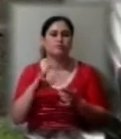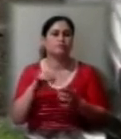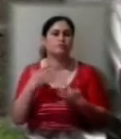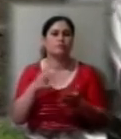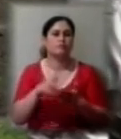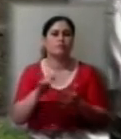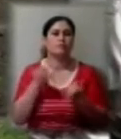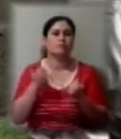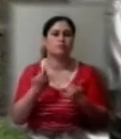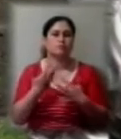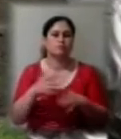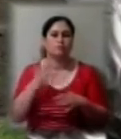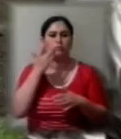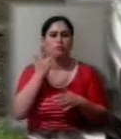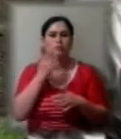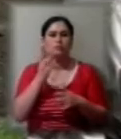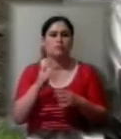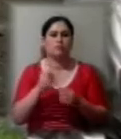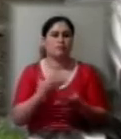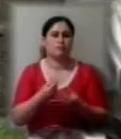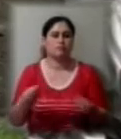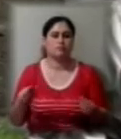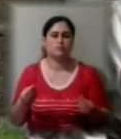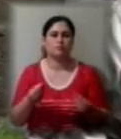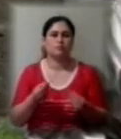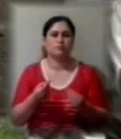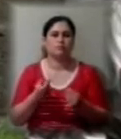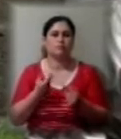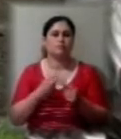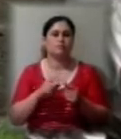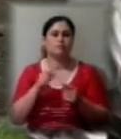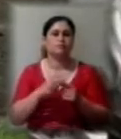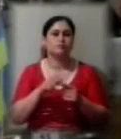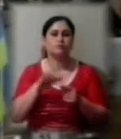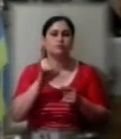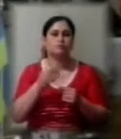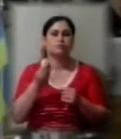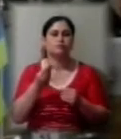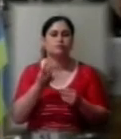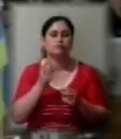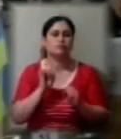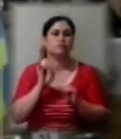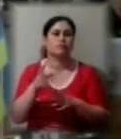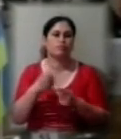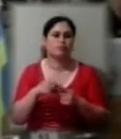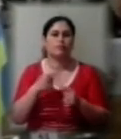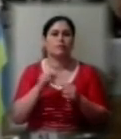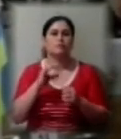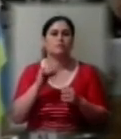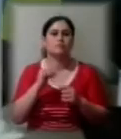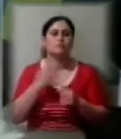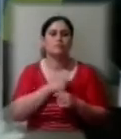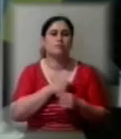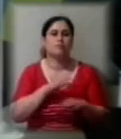літо, а не весна. За цей товар гроші треба повернути. На сесії депутати внесли пропозицію